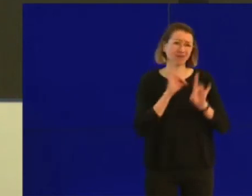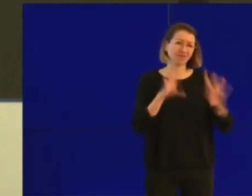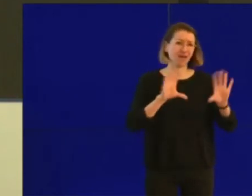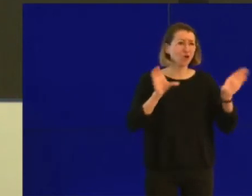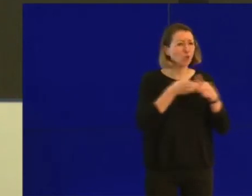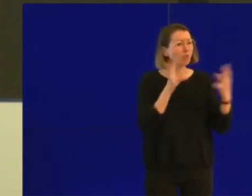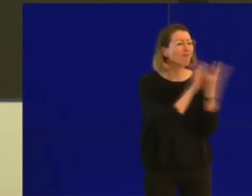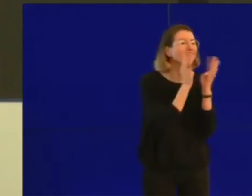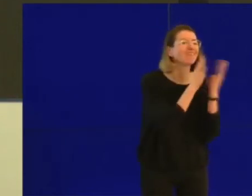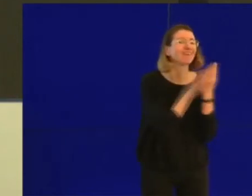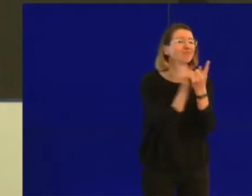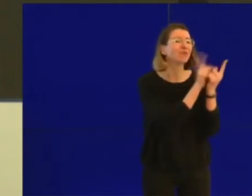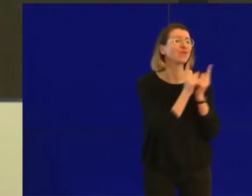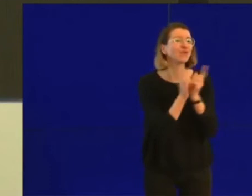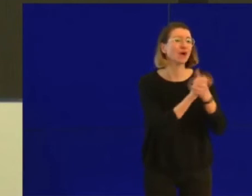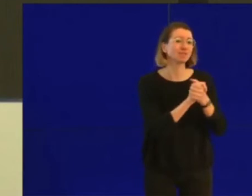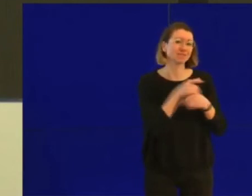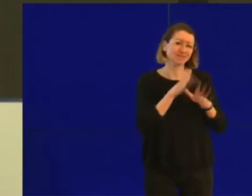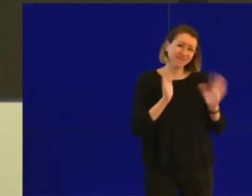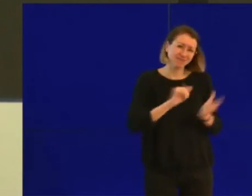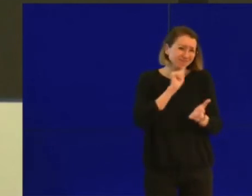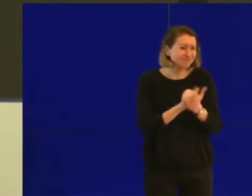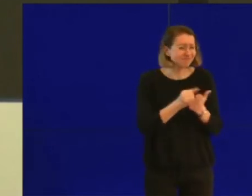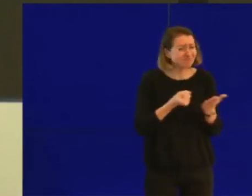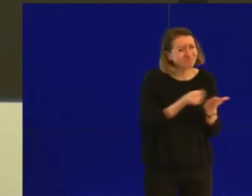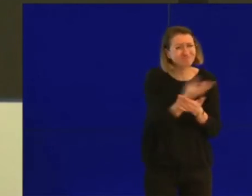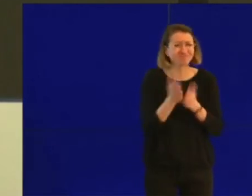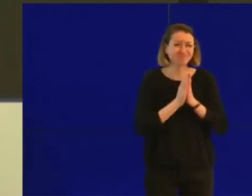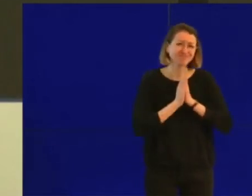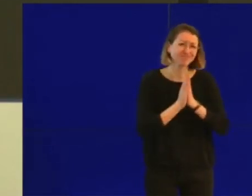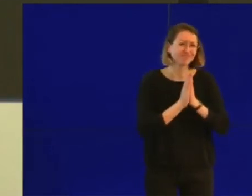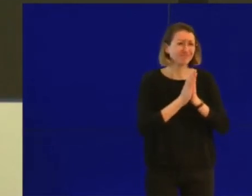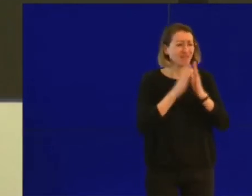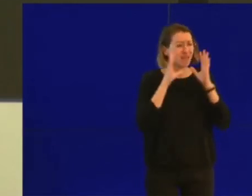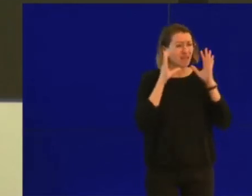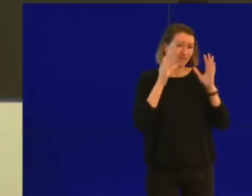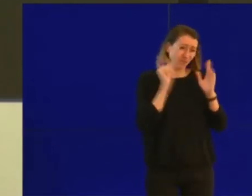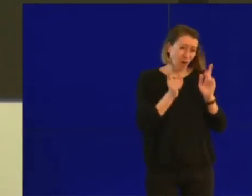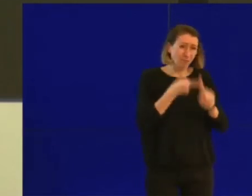vous demande vraiment à chacun de respecter cette mesure, on sait pourquoi on le fait, on sait pourquoi on vous demande de faire cet effort-là.